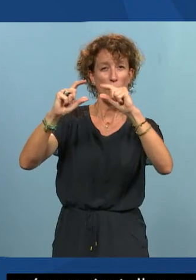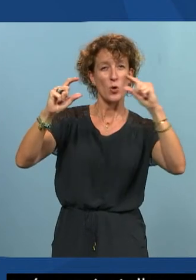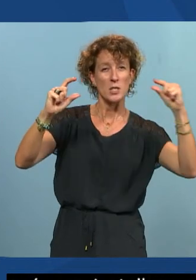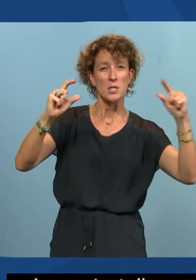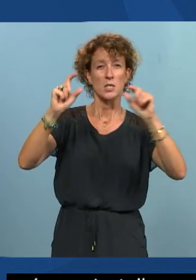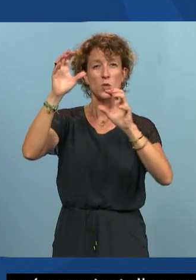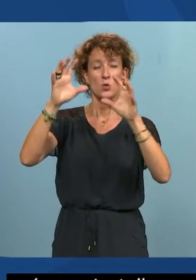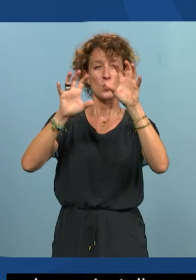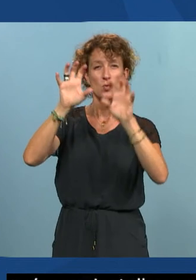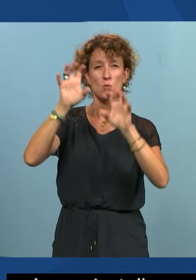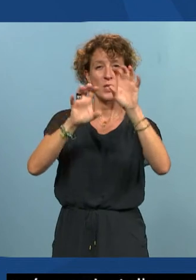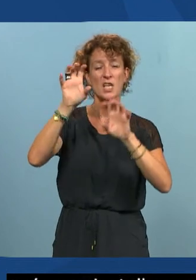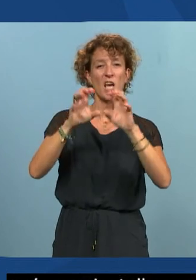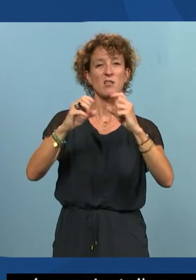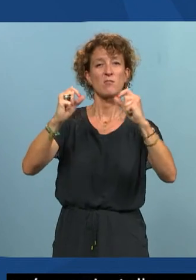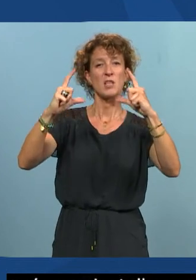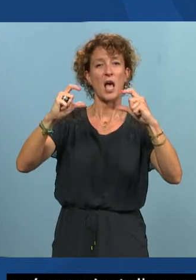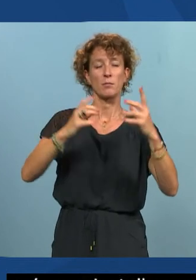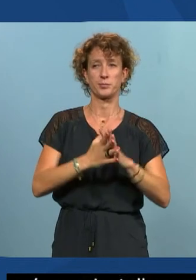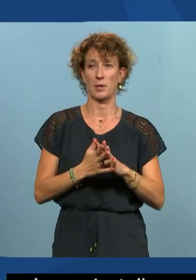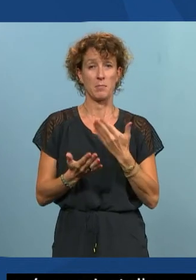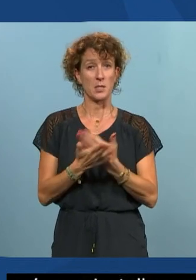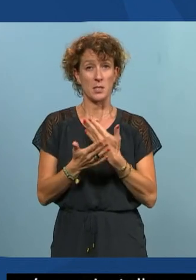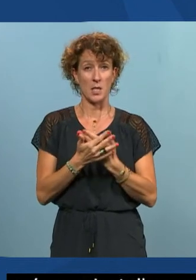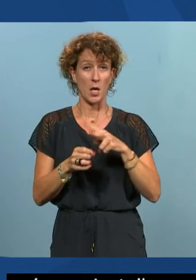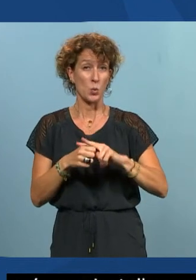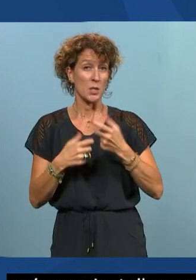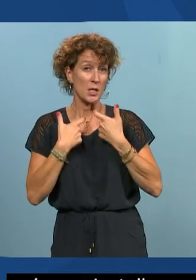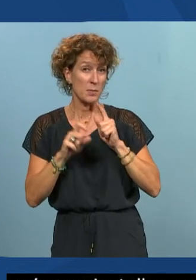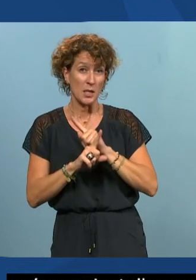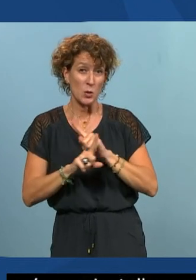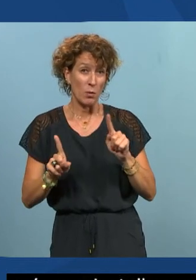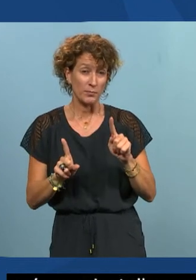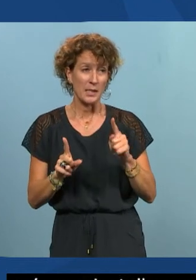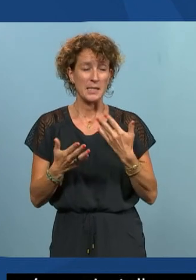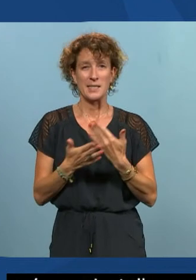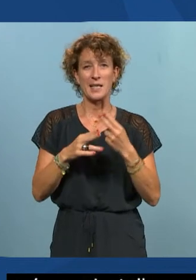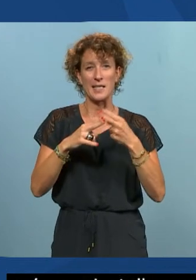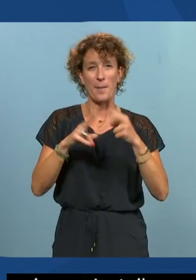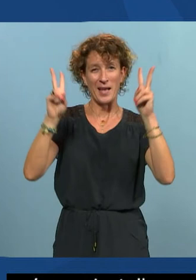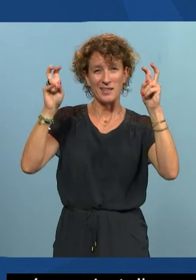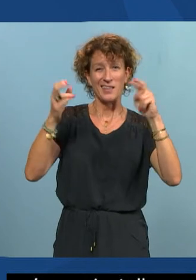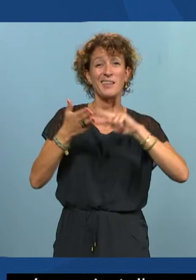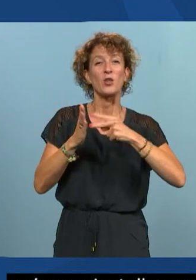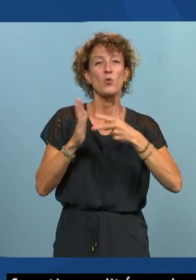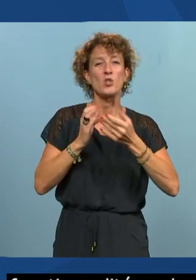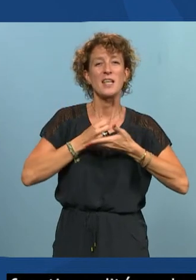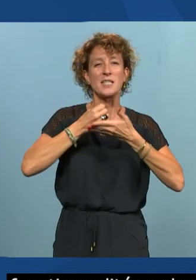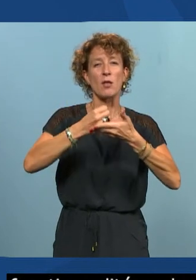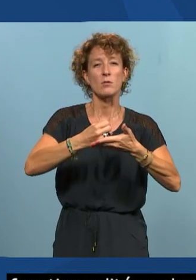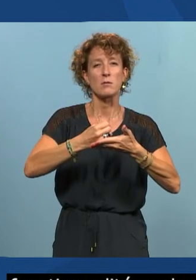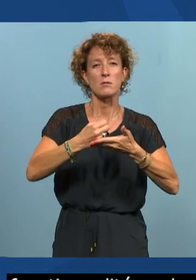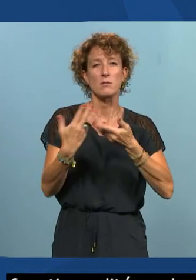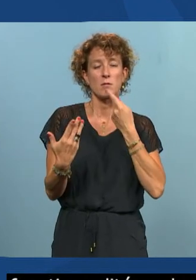globalement ces systèmes là ne pas des outils d'accessibilité ce sont des ce qu'on appelle des technologies d'assistance c'est à dire que l